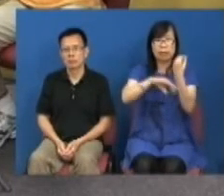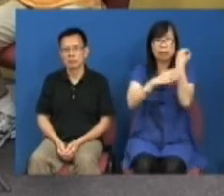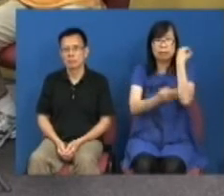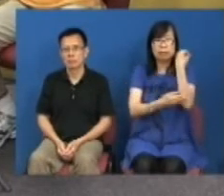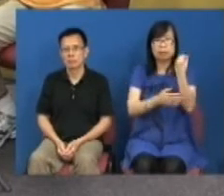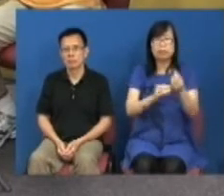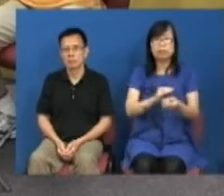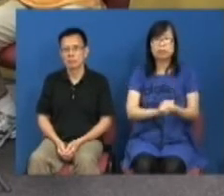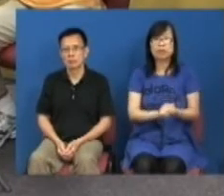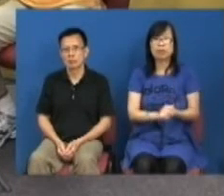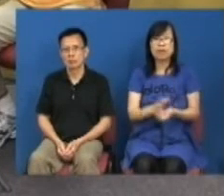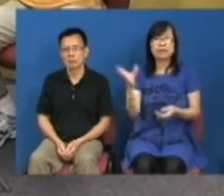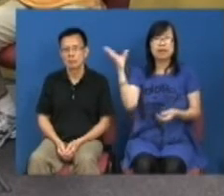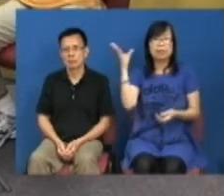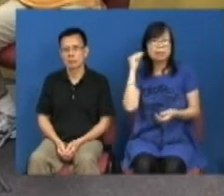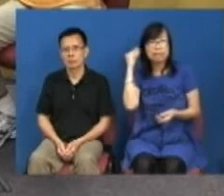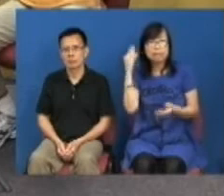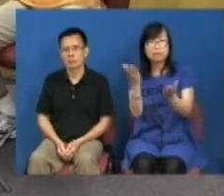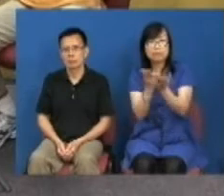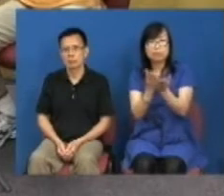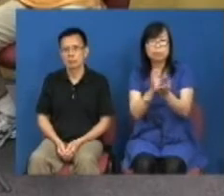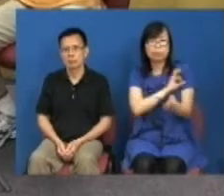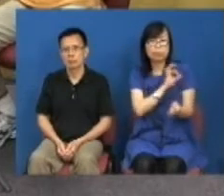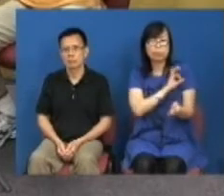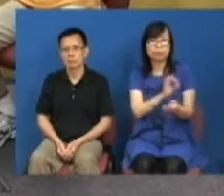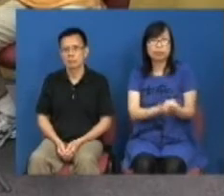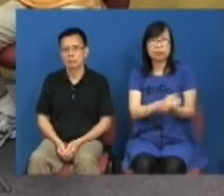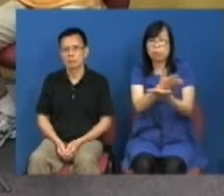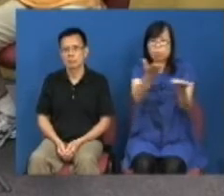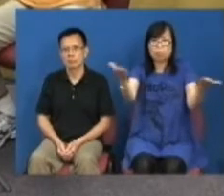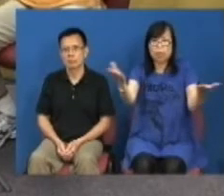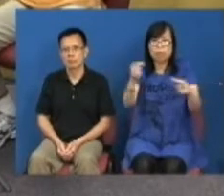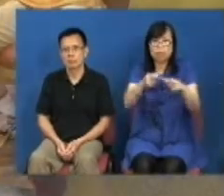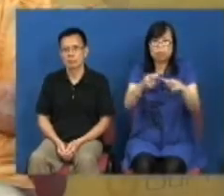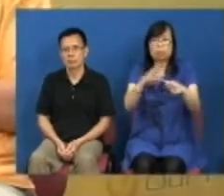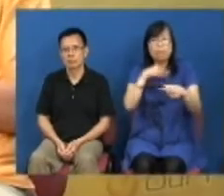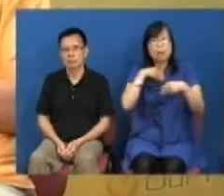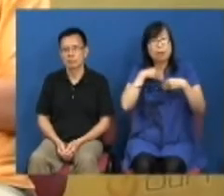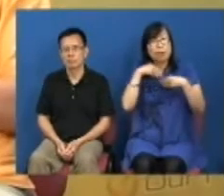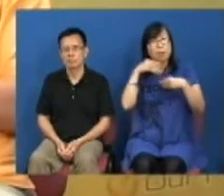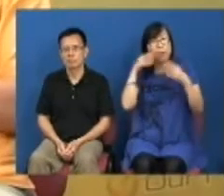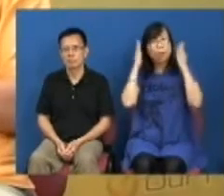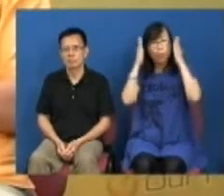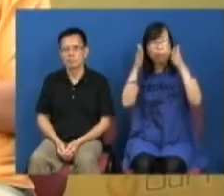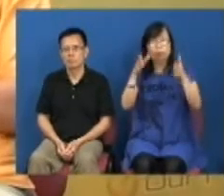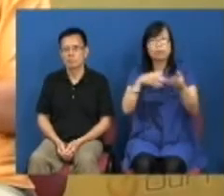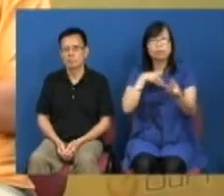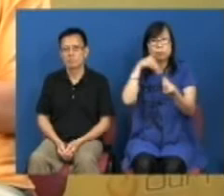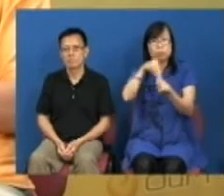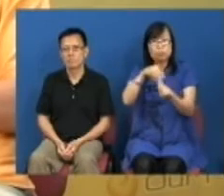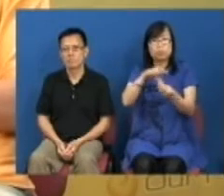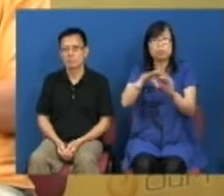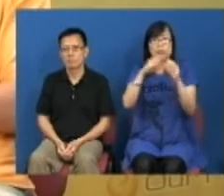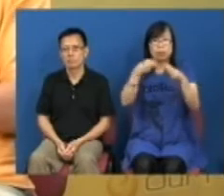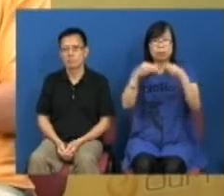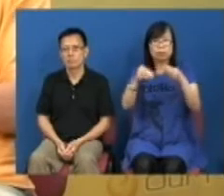的听证会其实有大量的公民社会或者关注香港教育前途的团